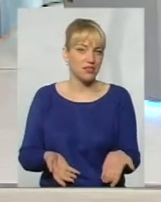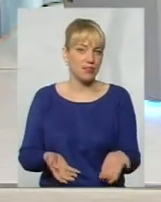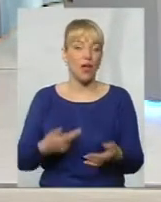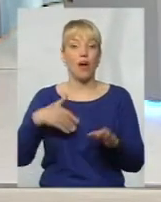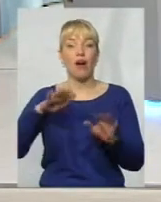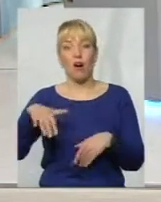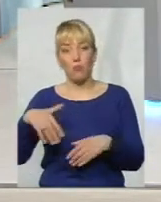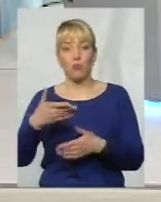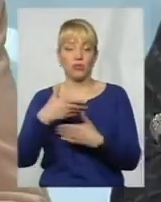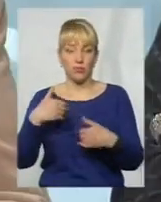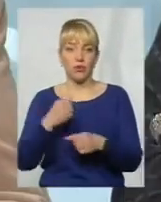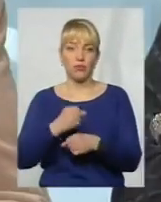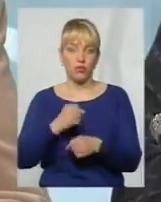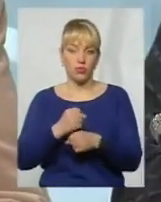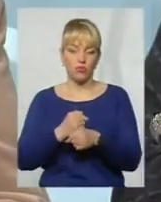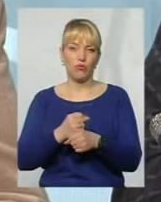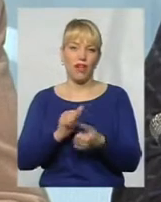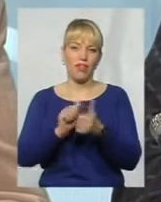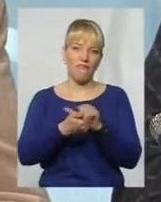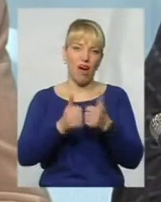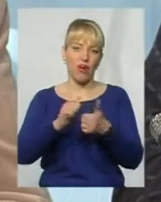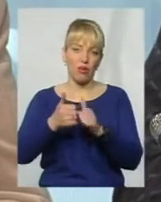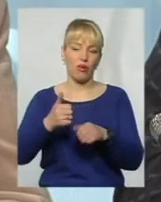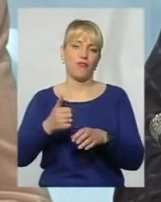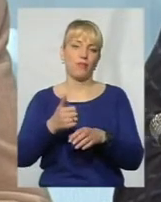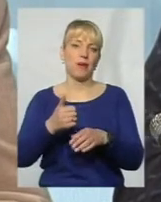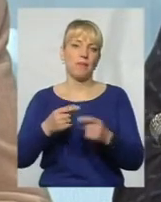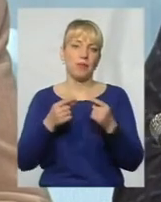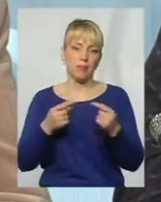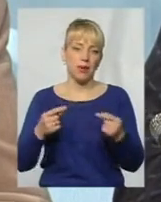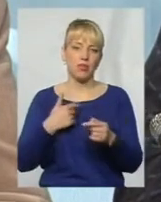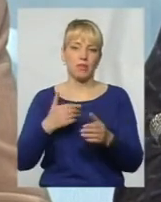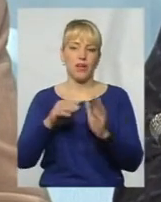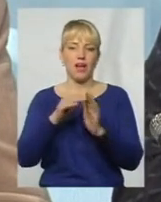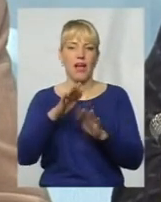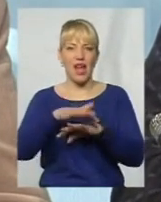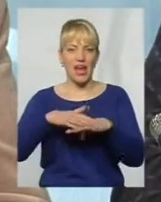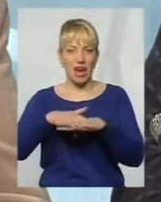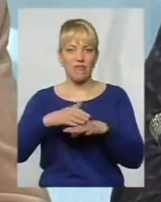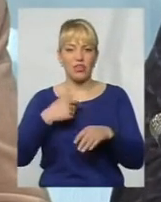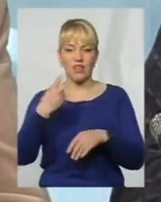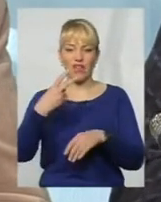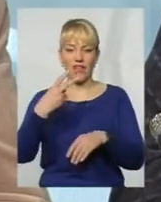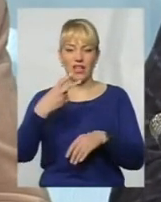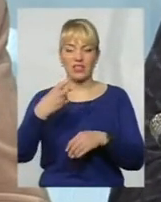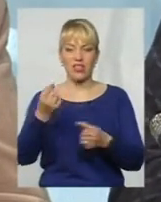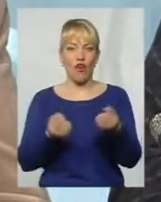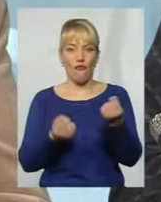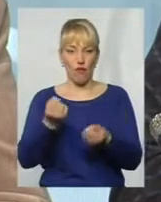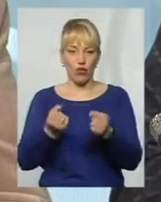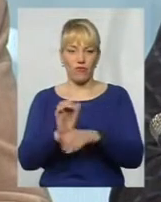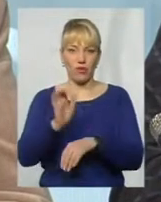працювали вахтовим методом, по графіку ми направляли туди по 20-30 водіїв, нам машин звідти не віддали,